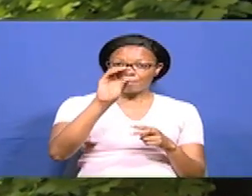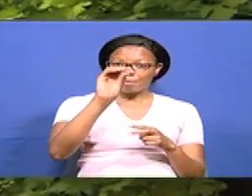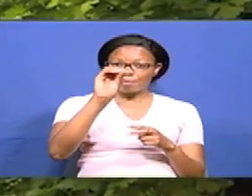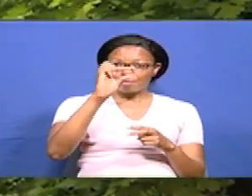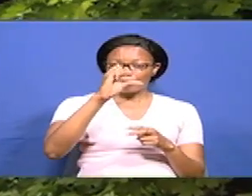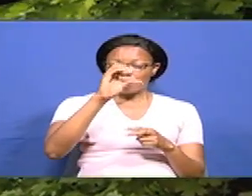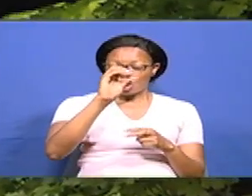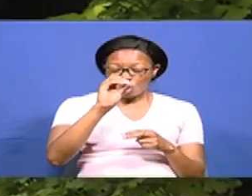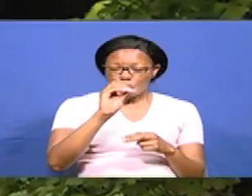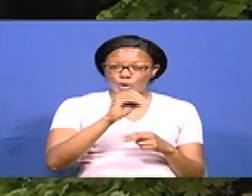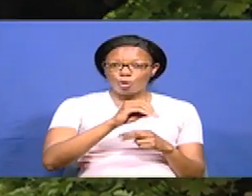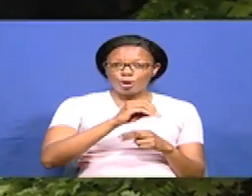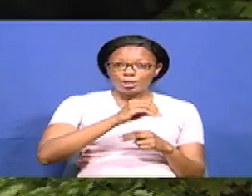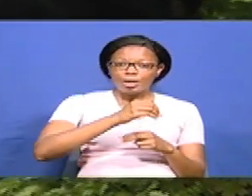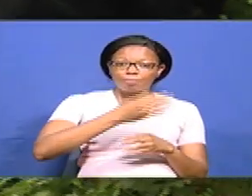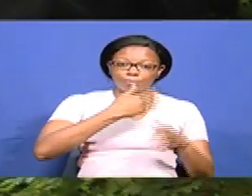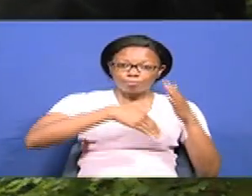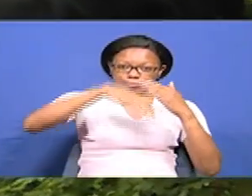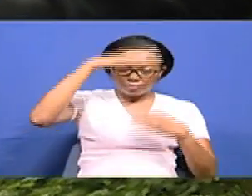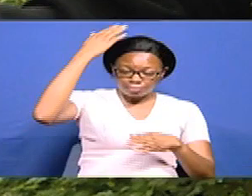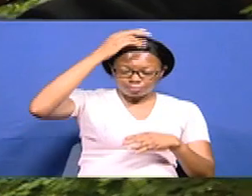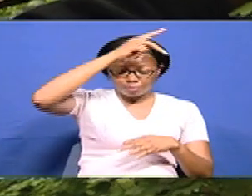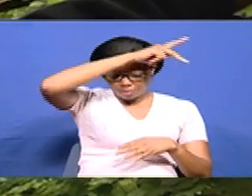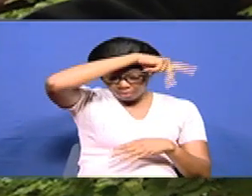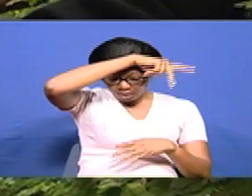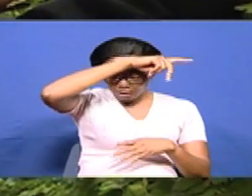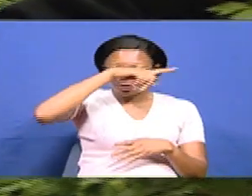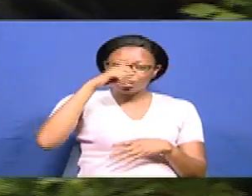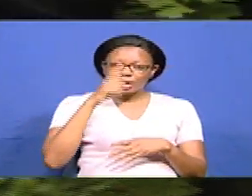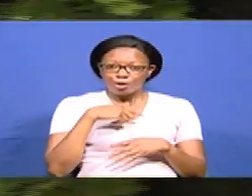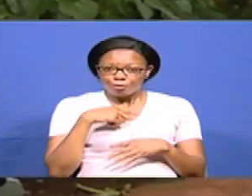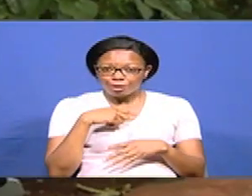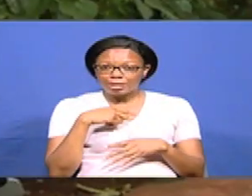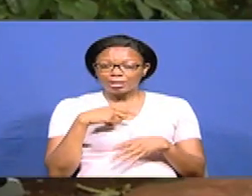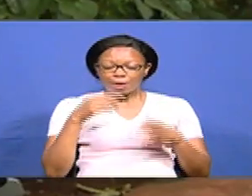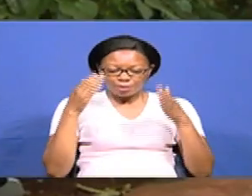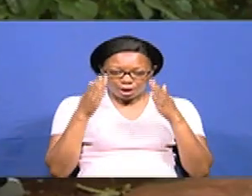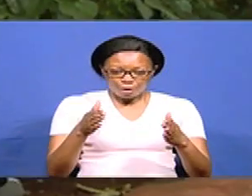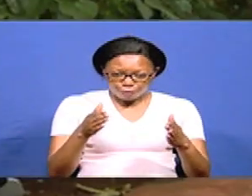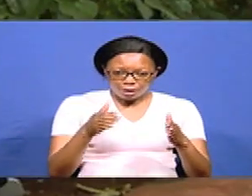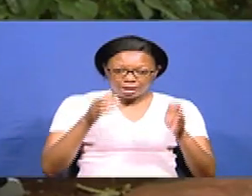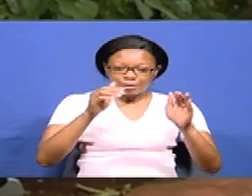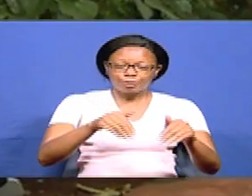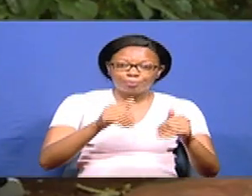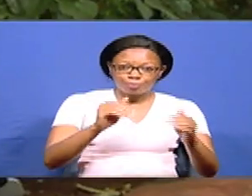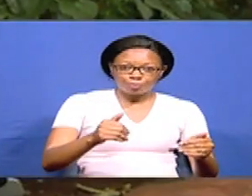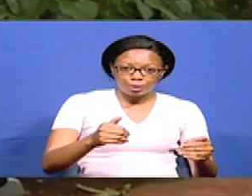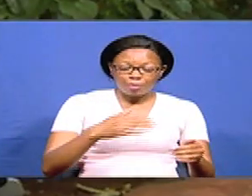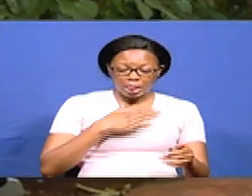kuhitimu chuoni, alivulianguo kazi hii ya kilimu. Na panyanga farming, hydroponic farming.